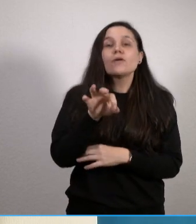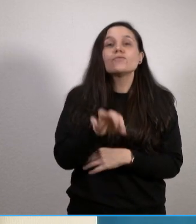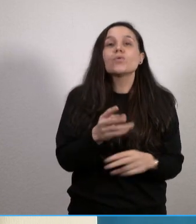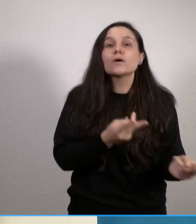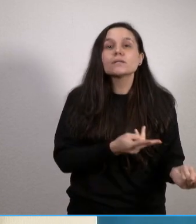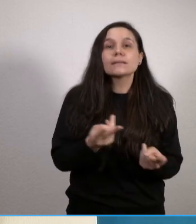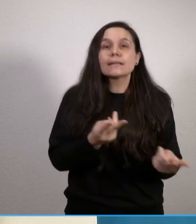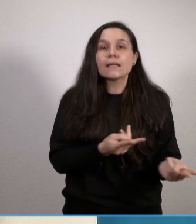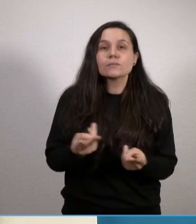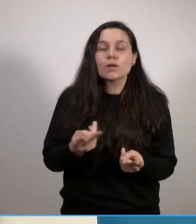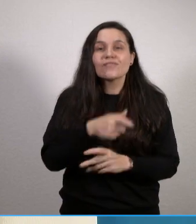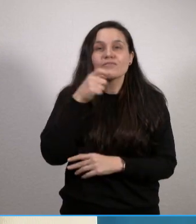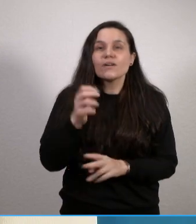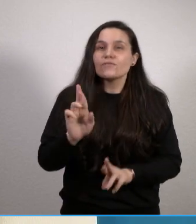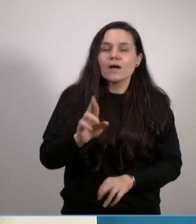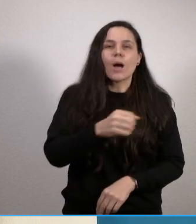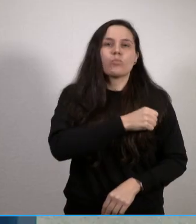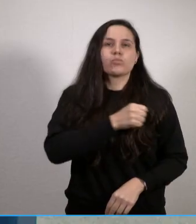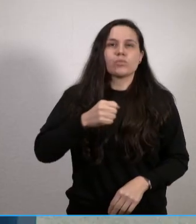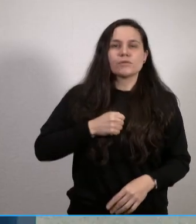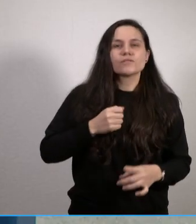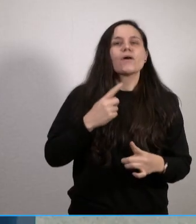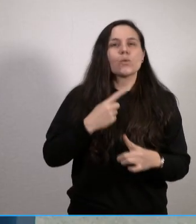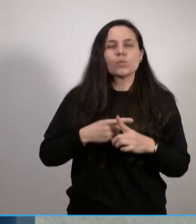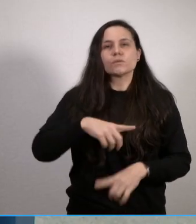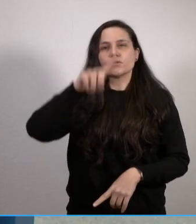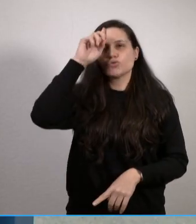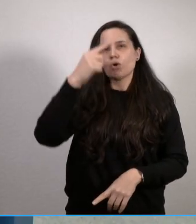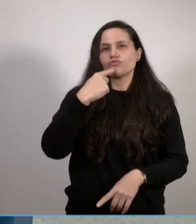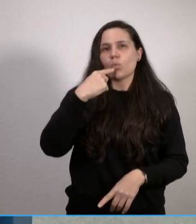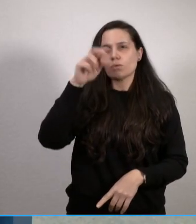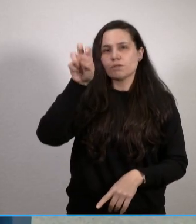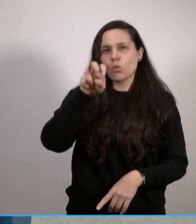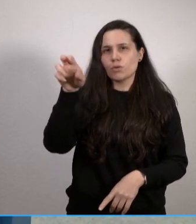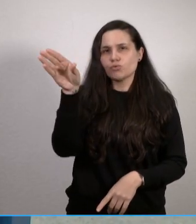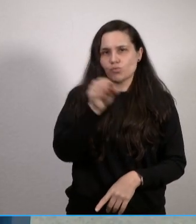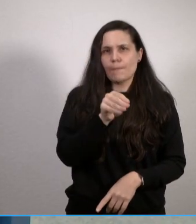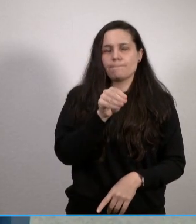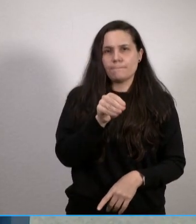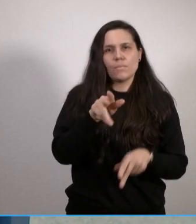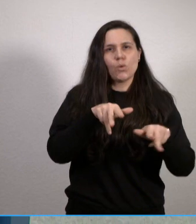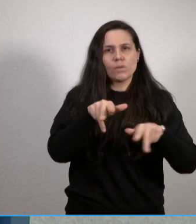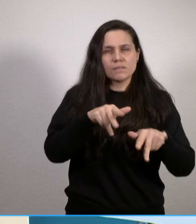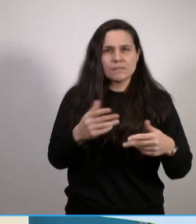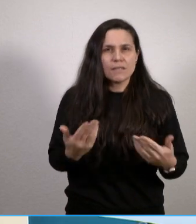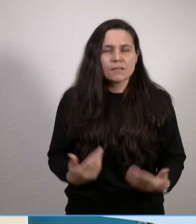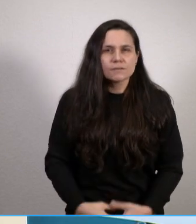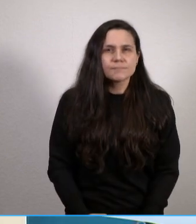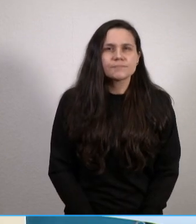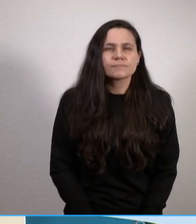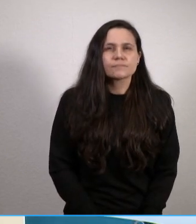verantwortlich die Bundeswehr zusammen mit dem Deutschen Roten Kreuz und die werden grundsätzlich über alle